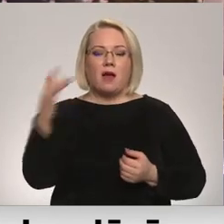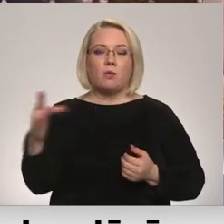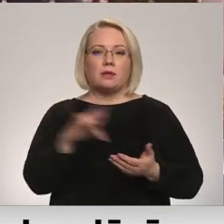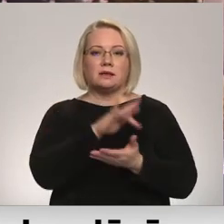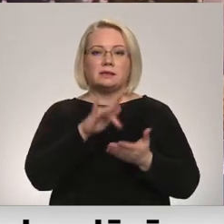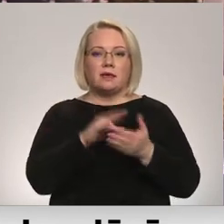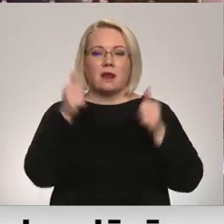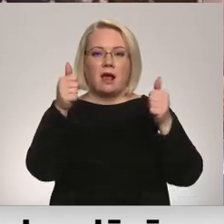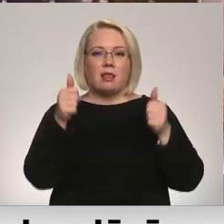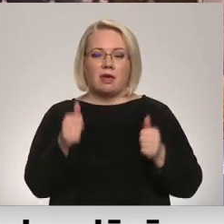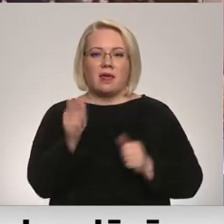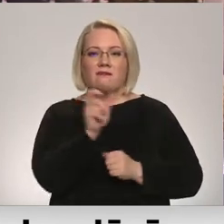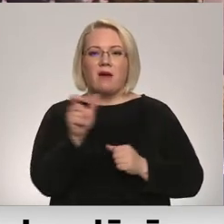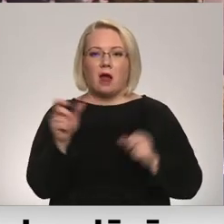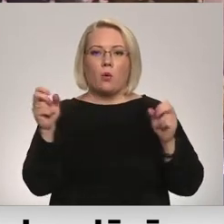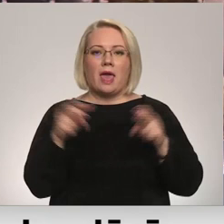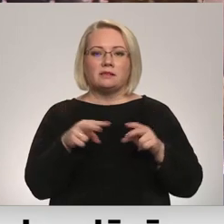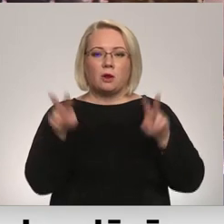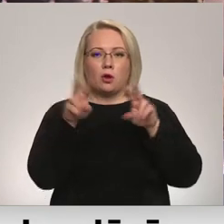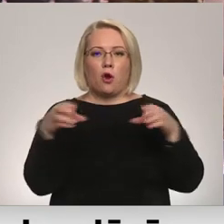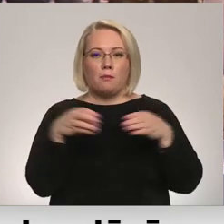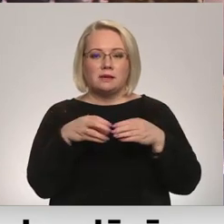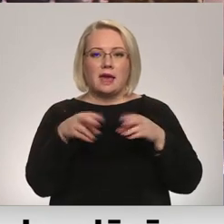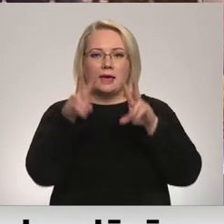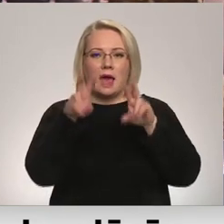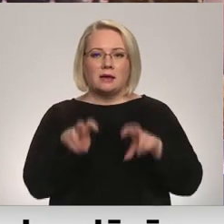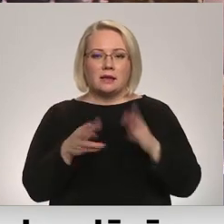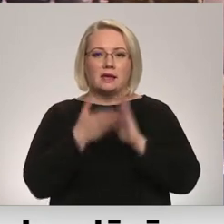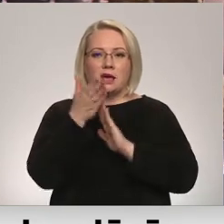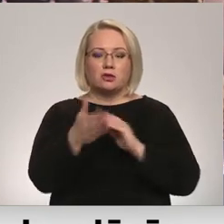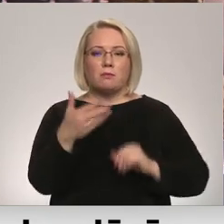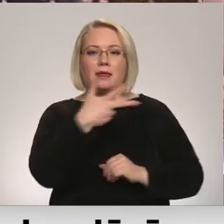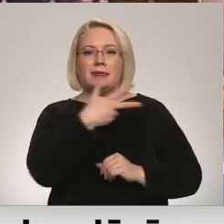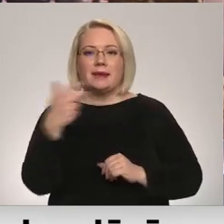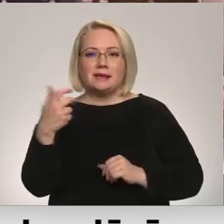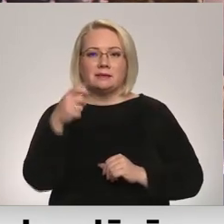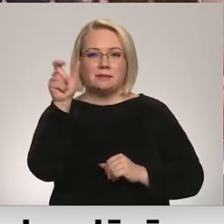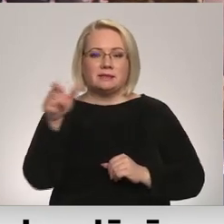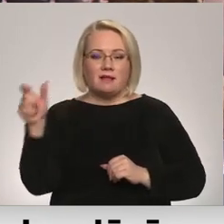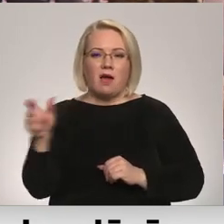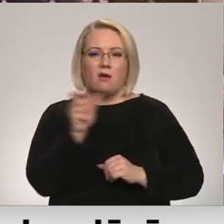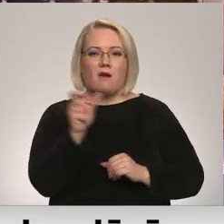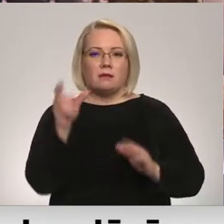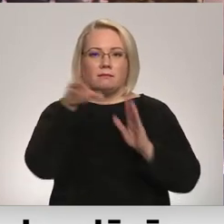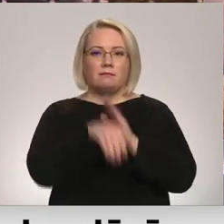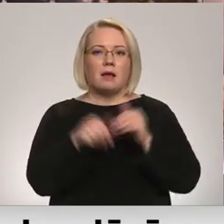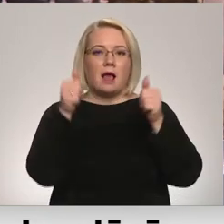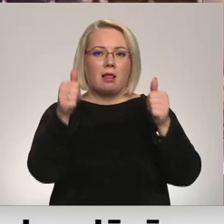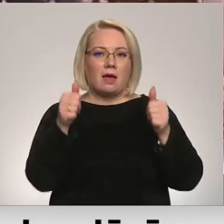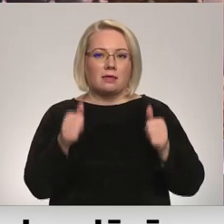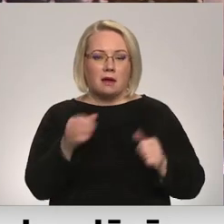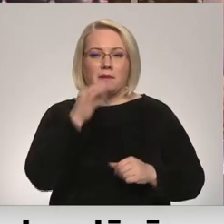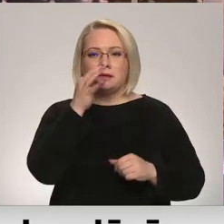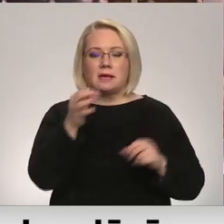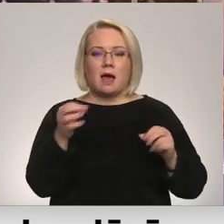kalendāru vārdu eksperta komisijai būs jāizskat iesniegumi par 300 personu vārdu iekļaušanu kalendārā. Taču, kā